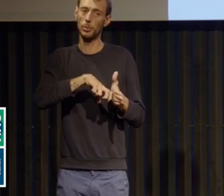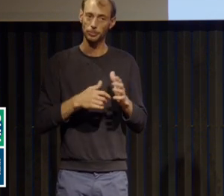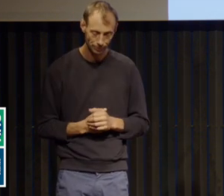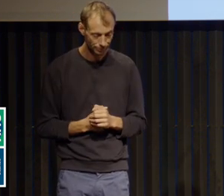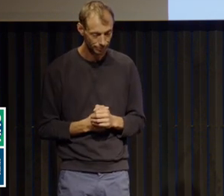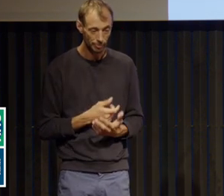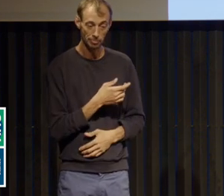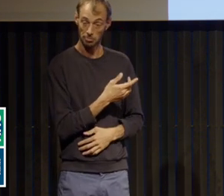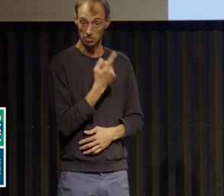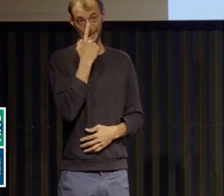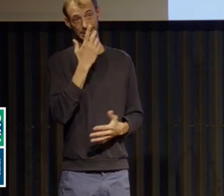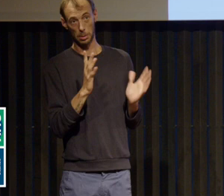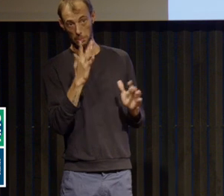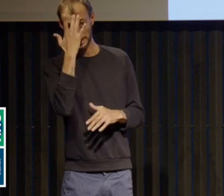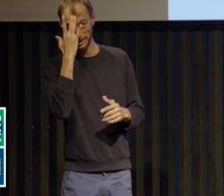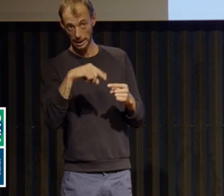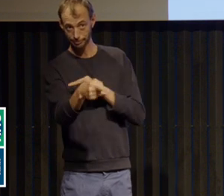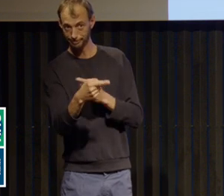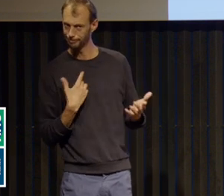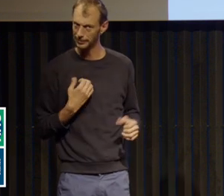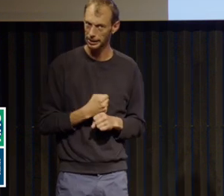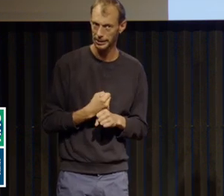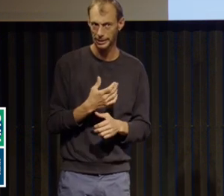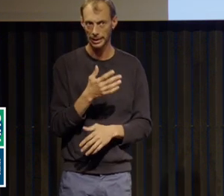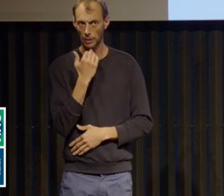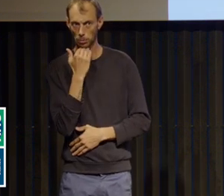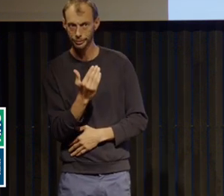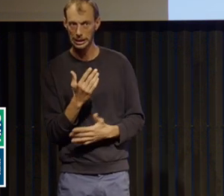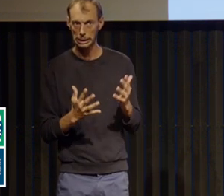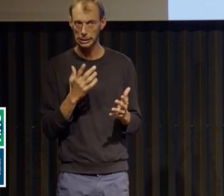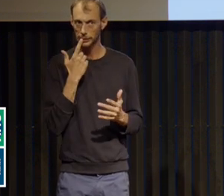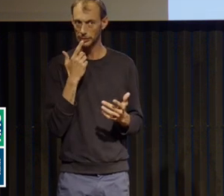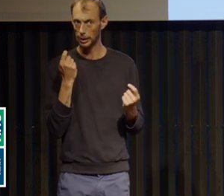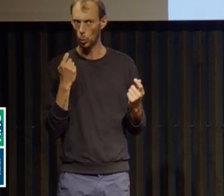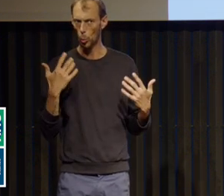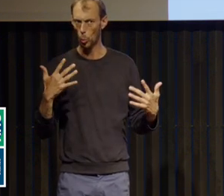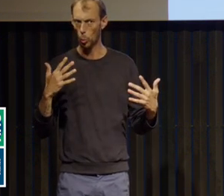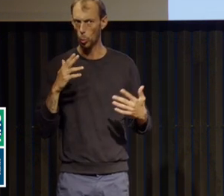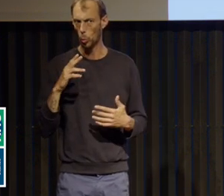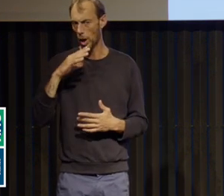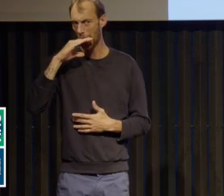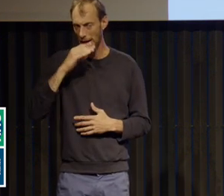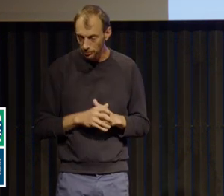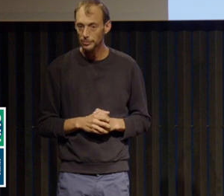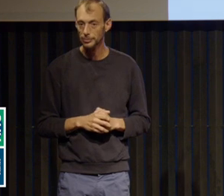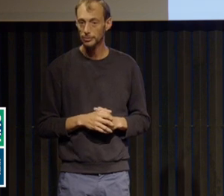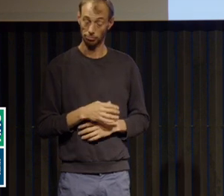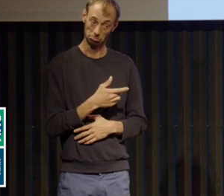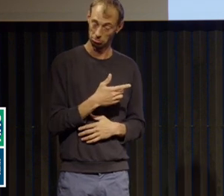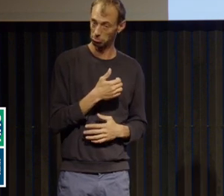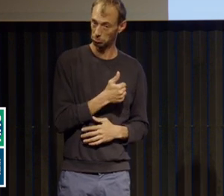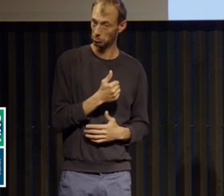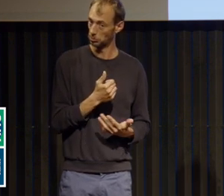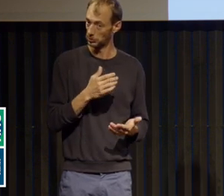cet été, donc au niveau financier, ça va se compliquer encore plus. Donc là, elle va encore augmenter ses économies